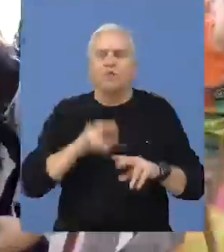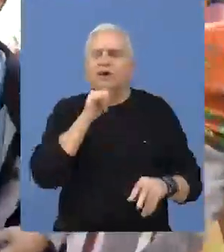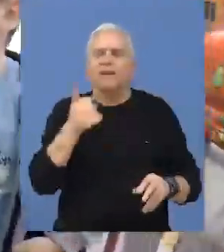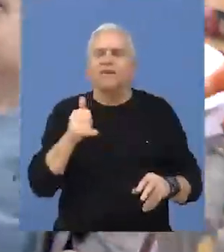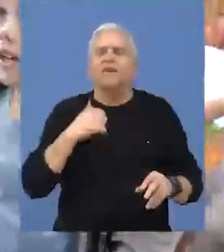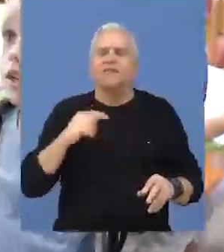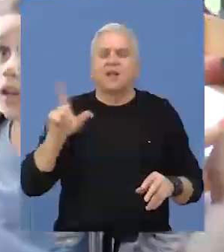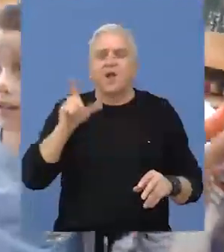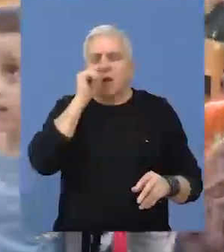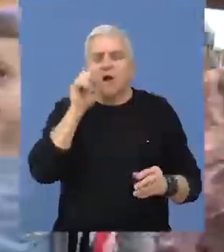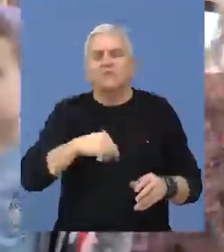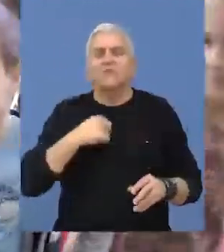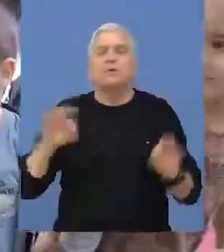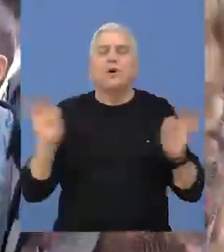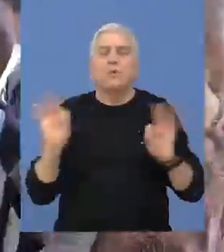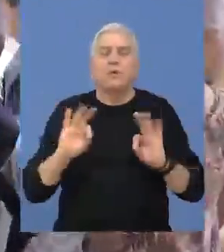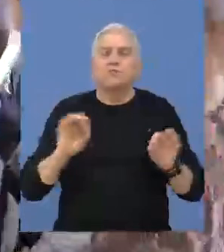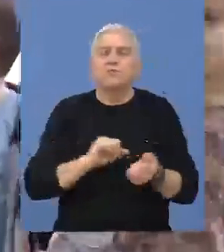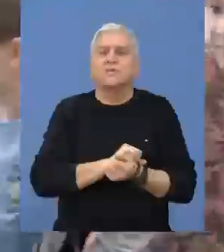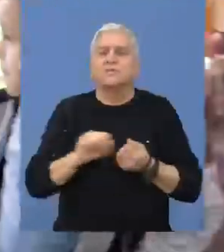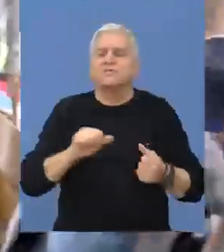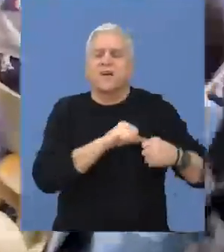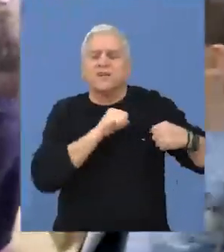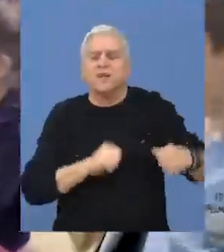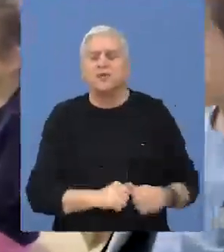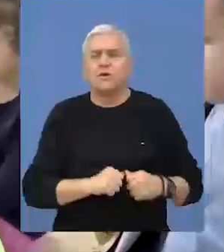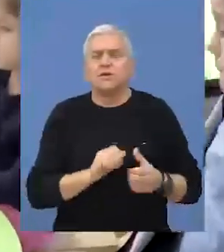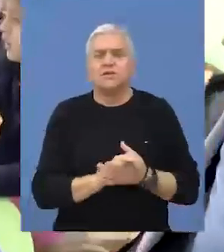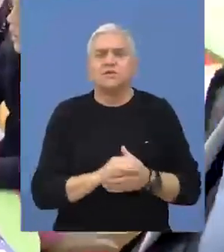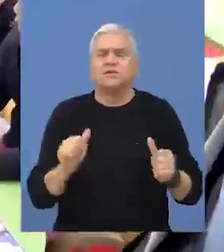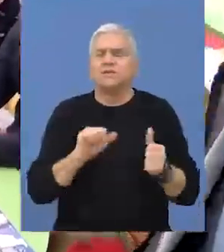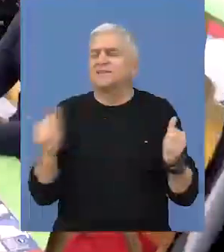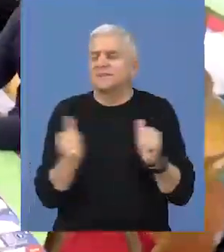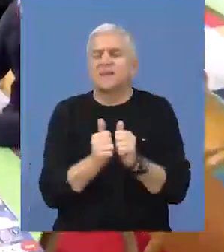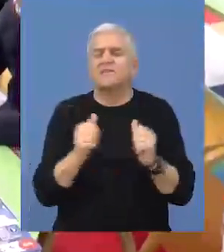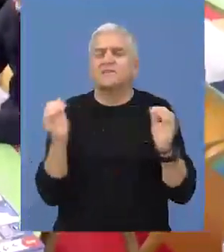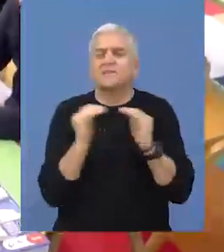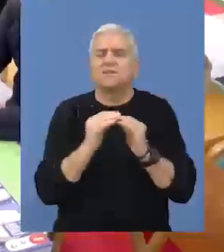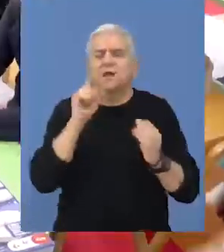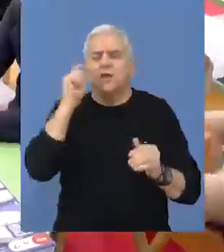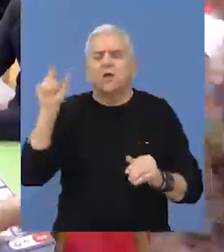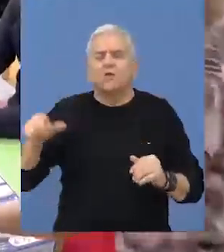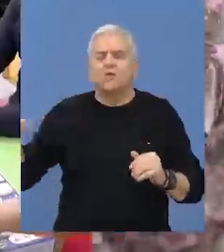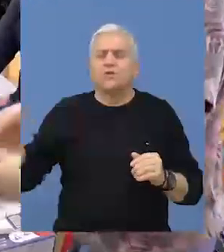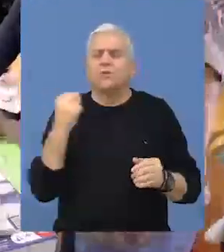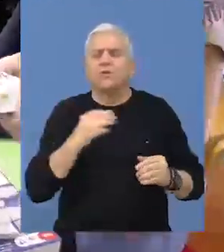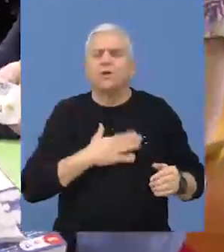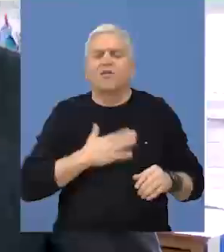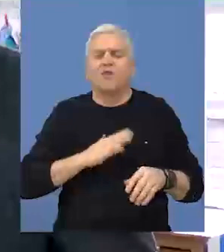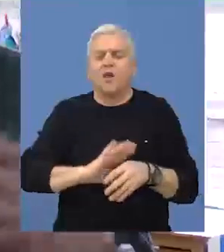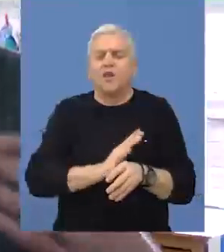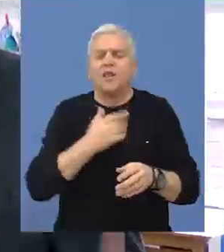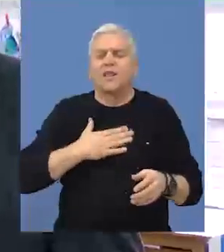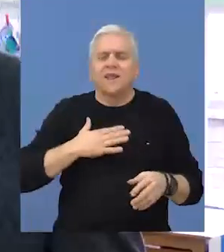Lokalne samouprave da obezbedimo sa donacija, dakle u saradnji sa ljudima dobre